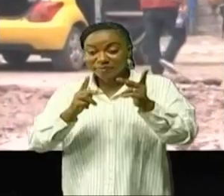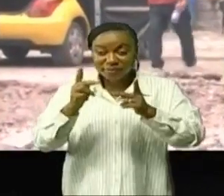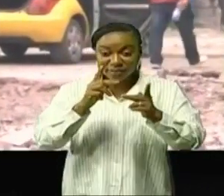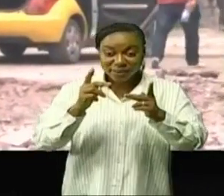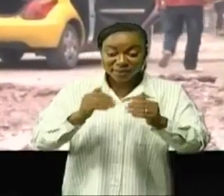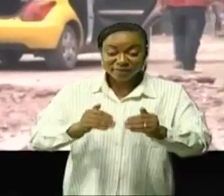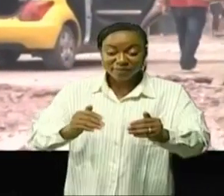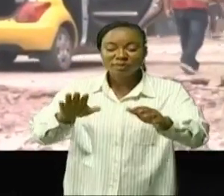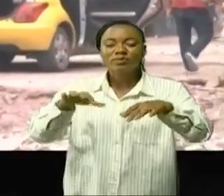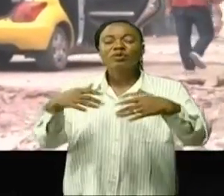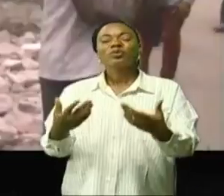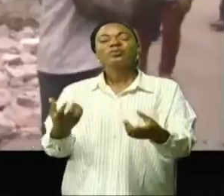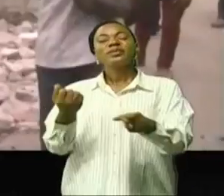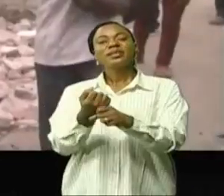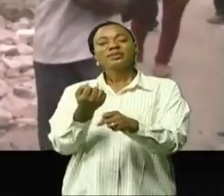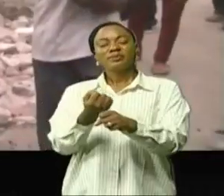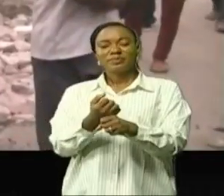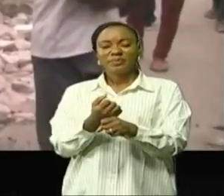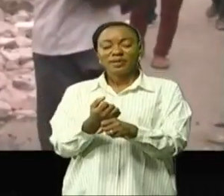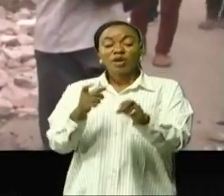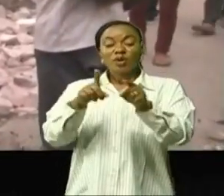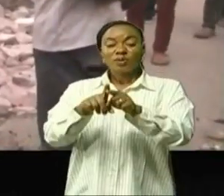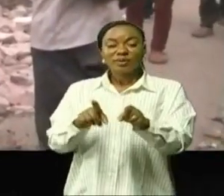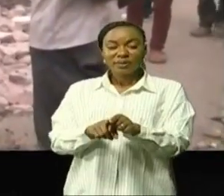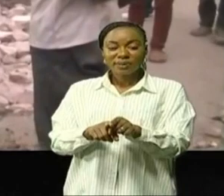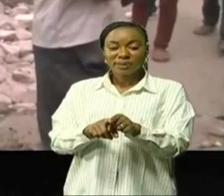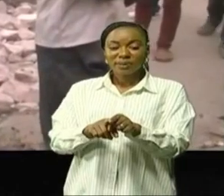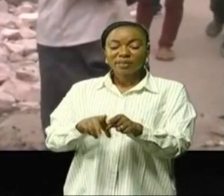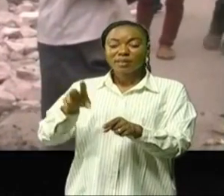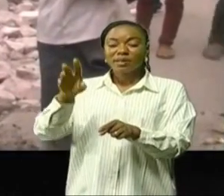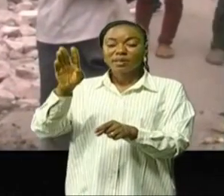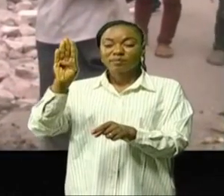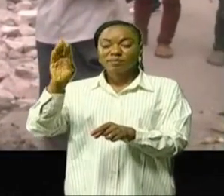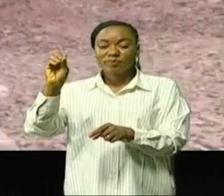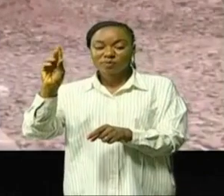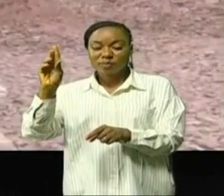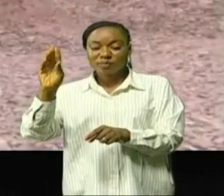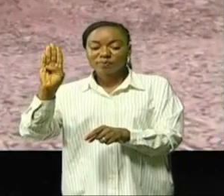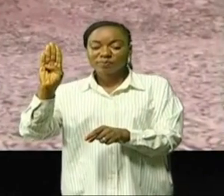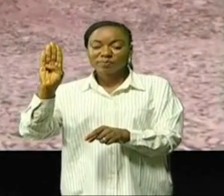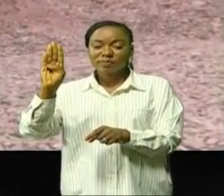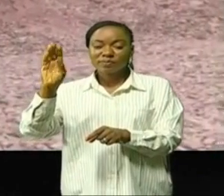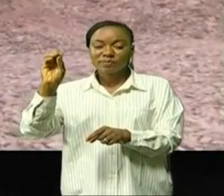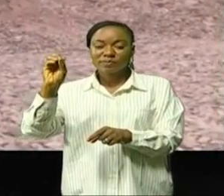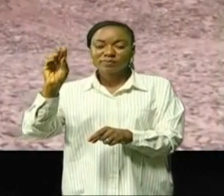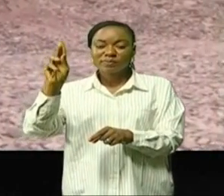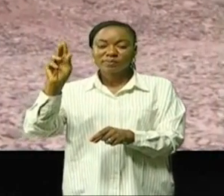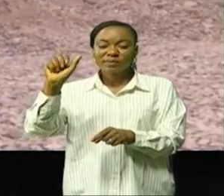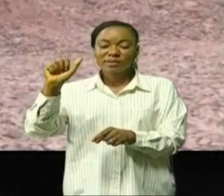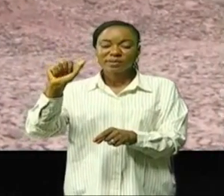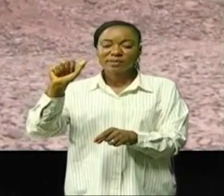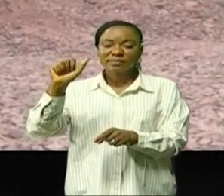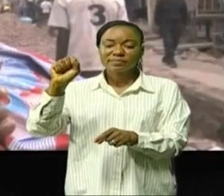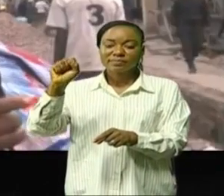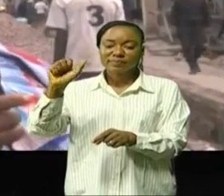'avancement de ses travaux sur Kabinda Bokasa il y a l'effectivité des travaux Merci